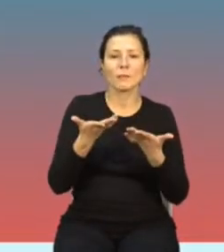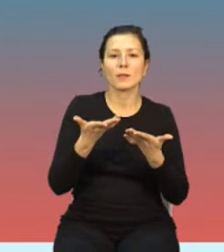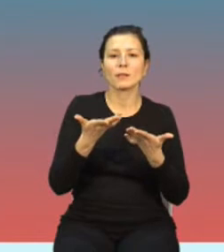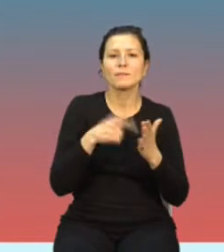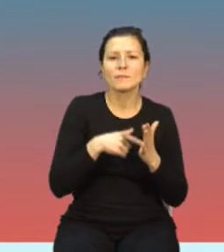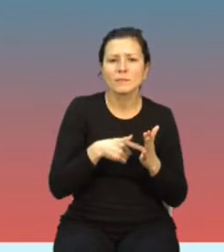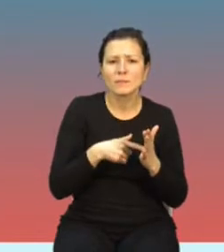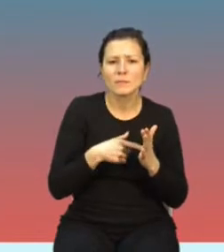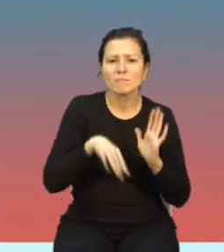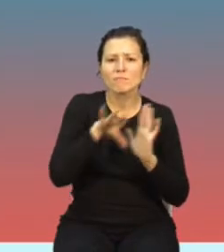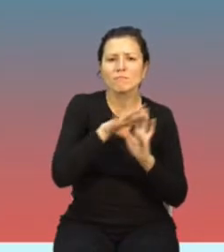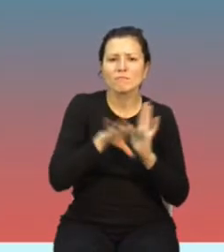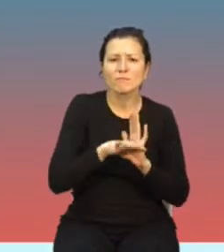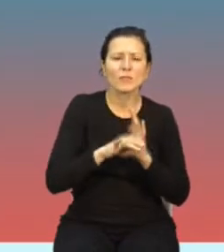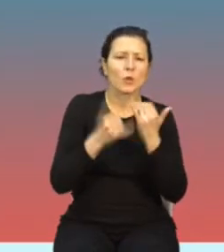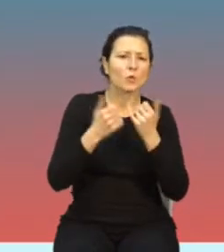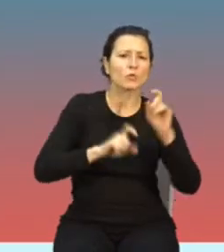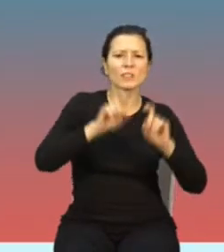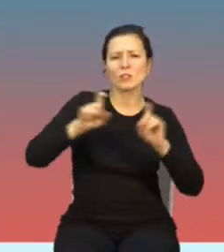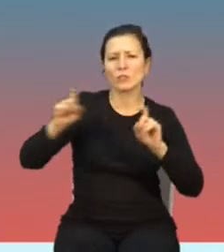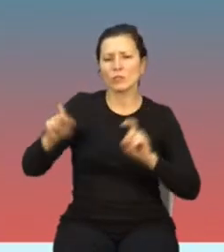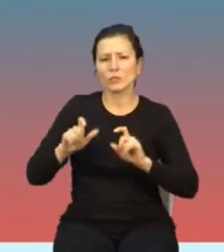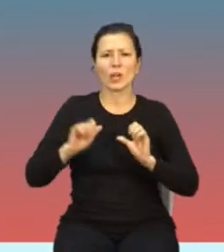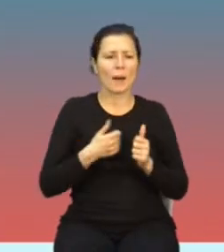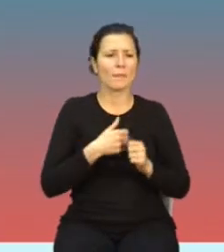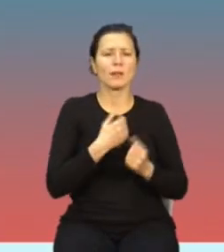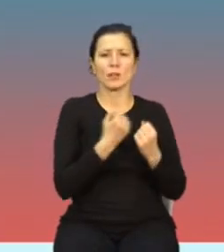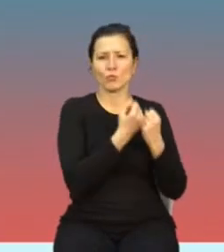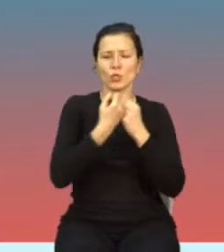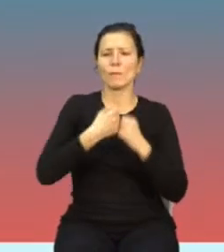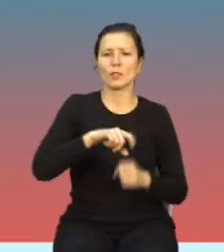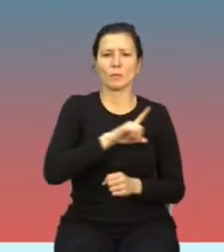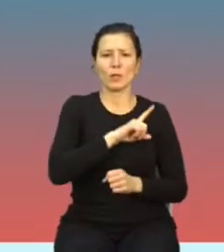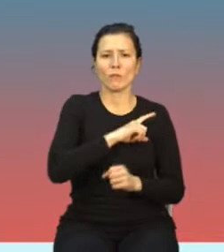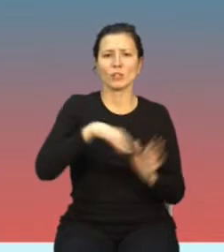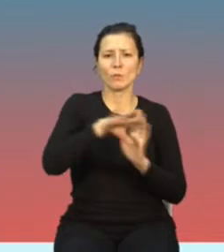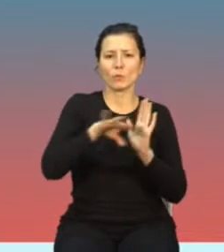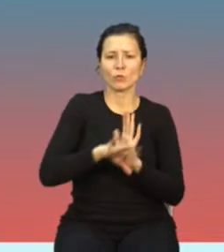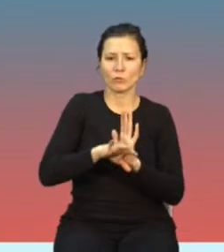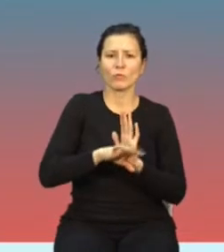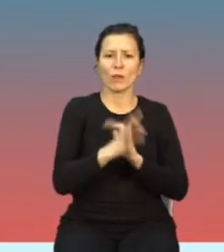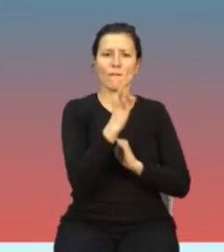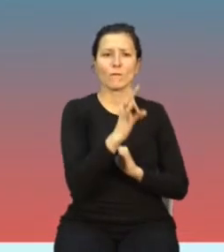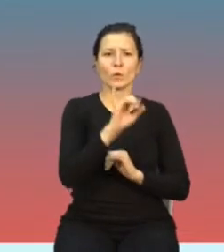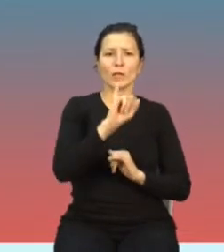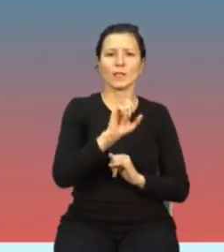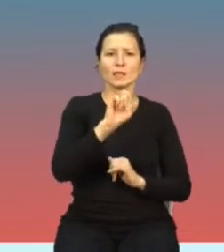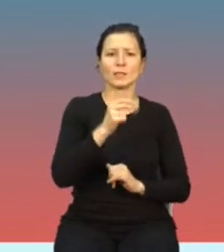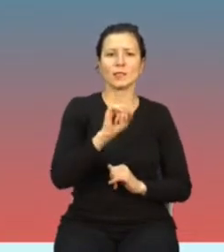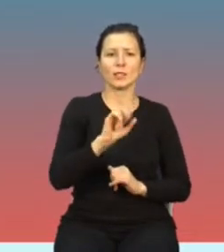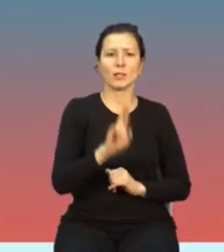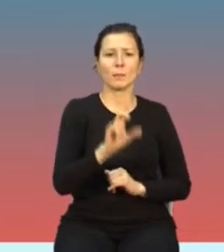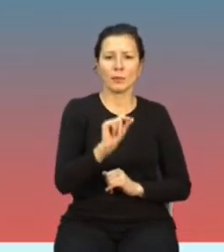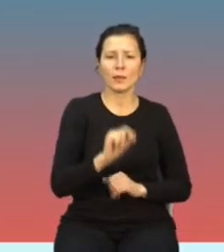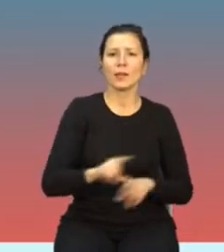Tak, by egzekwować przestrzeganie poziomów zgodnych z wytycznymi i KNIRP, również reagujemy na informacje wprowadzające w błąd,